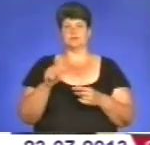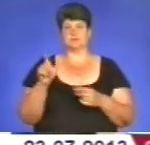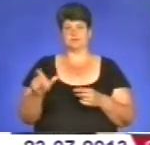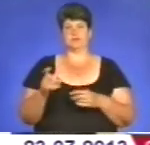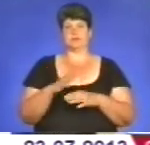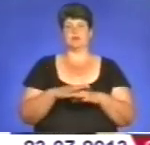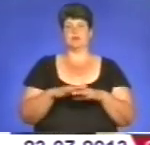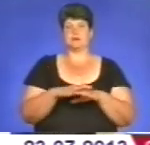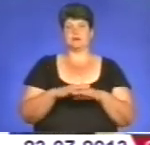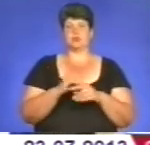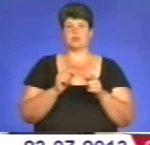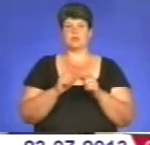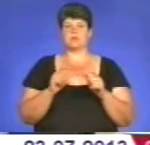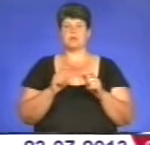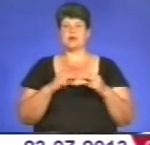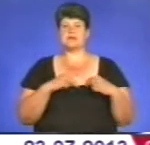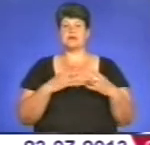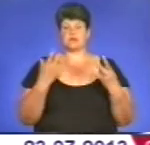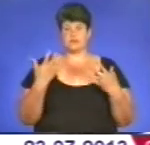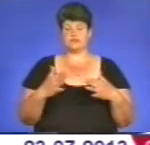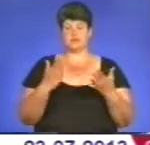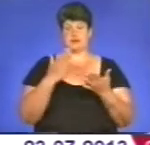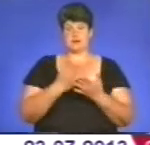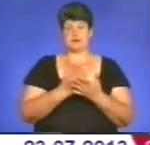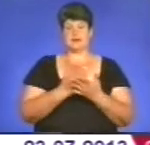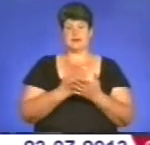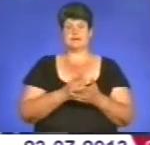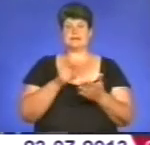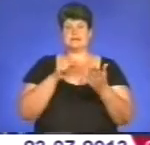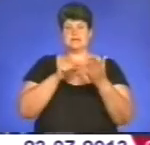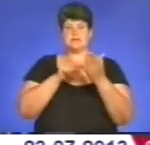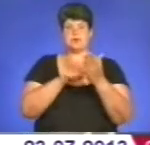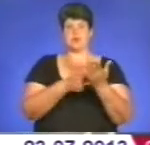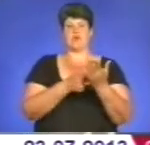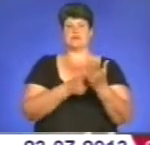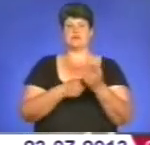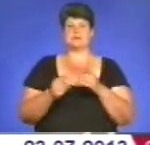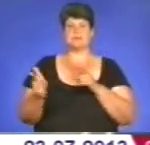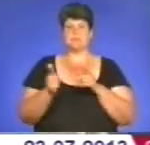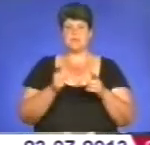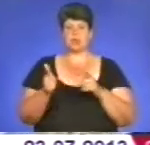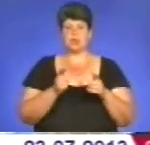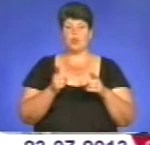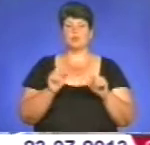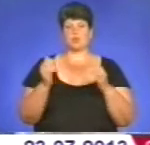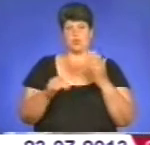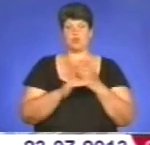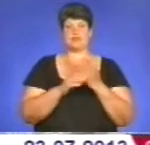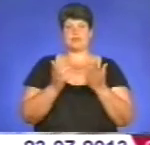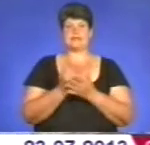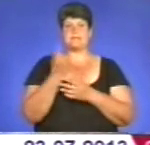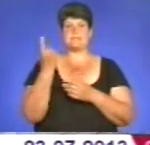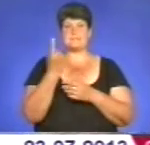якщо ж ви вже стоїте на порозі дорослого життя, лише цілеспрямованість та ретельна підготовка допоможуть знайти першу